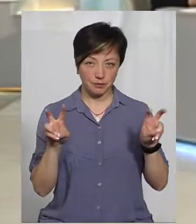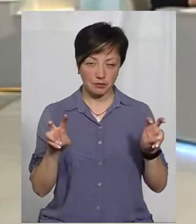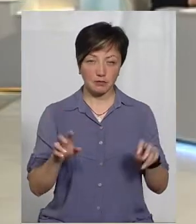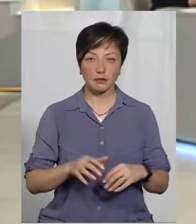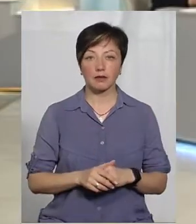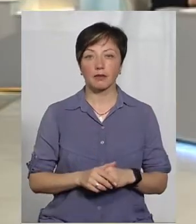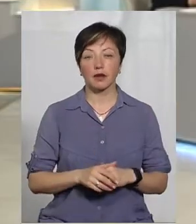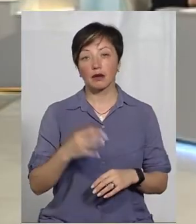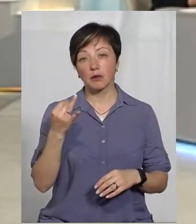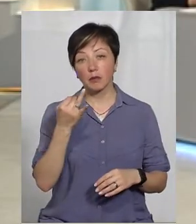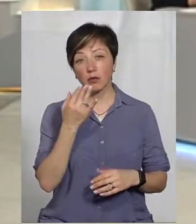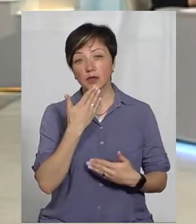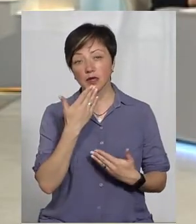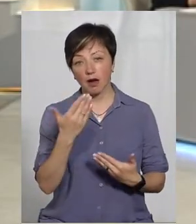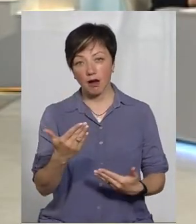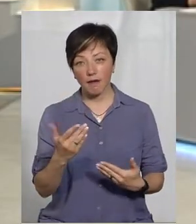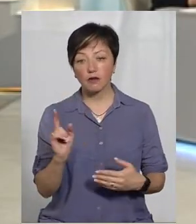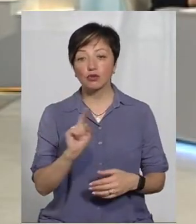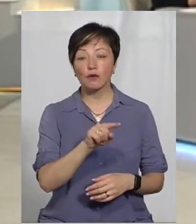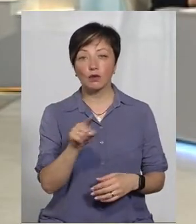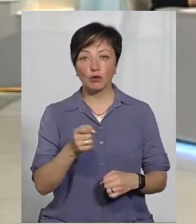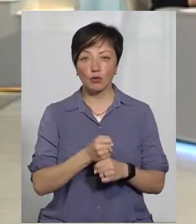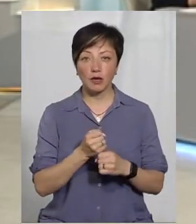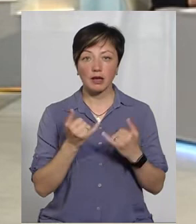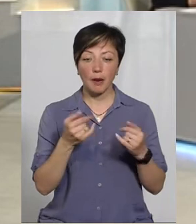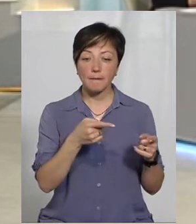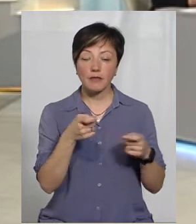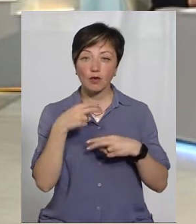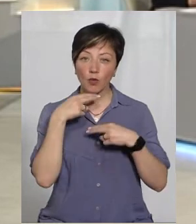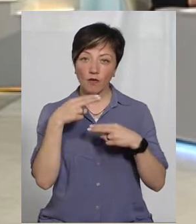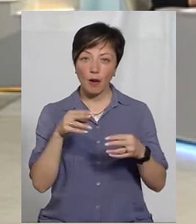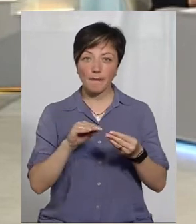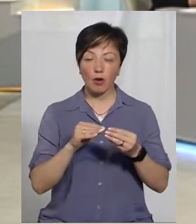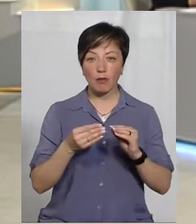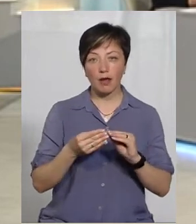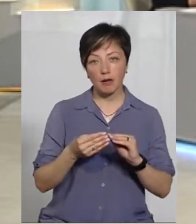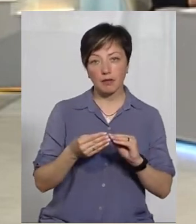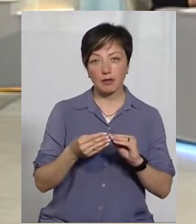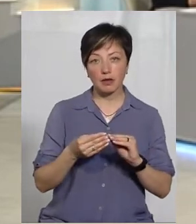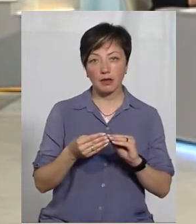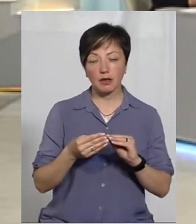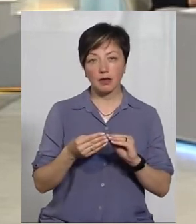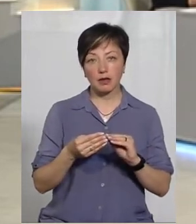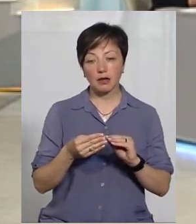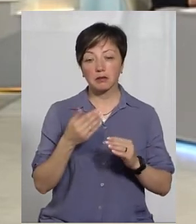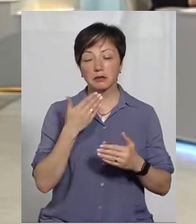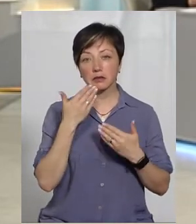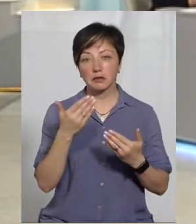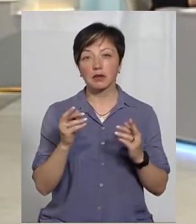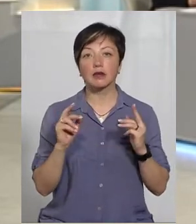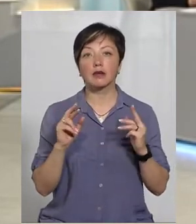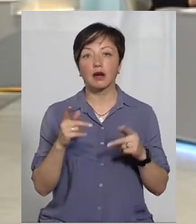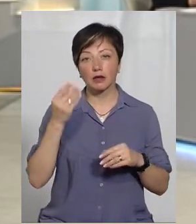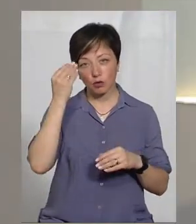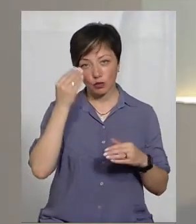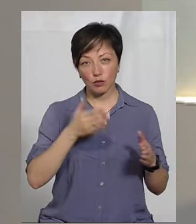І поцікавилися, що вони робили для привернення уваги до проблеми і поцікавилися тим, як,